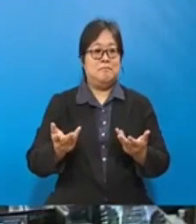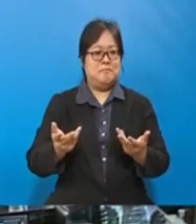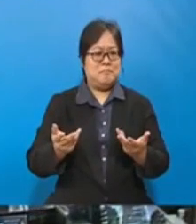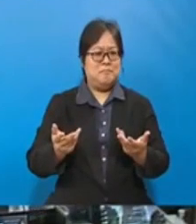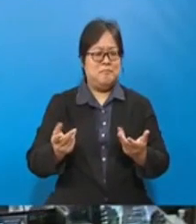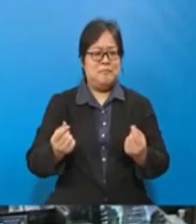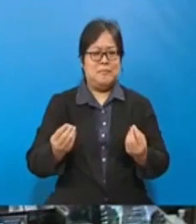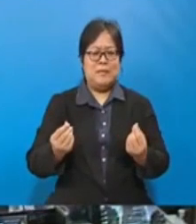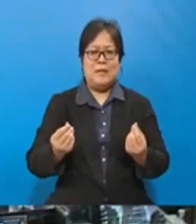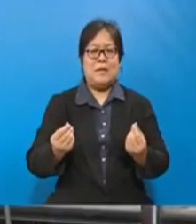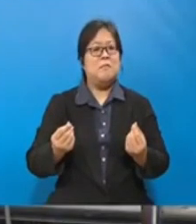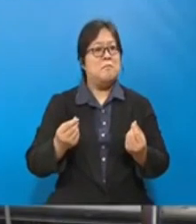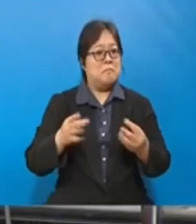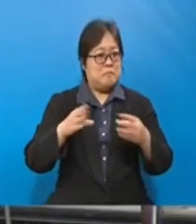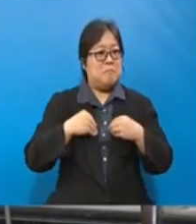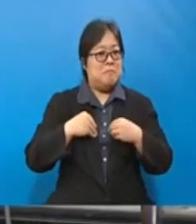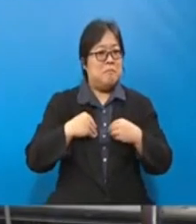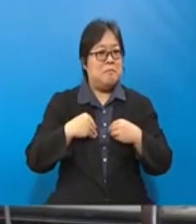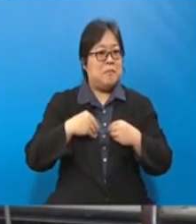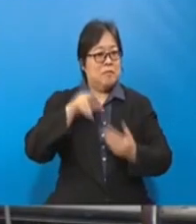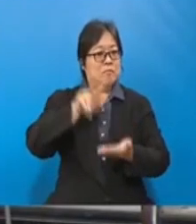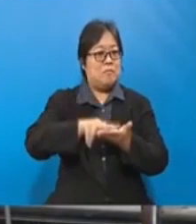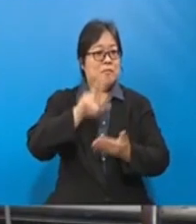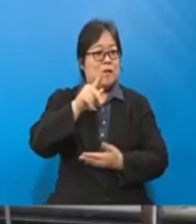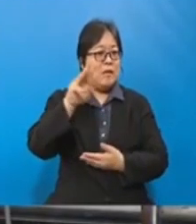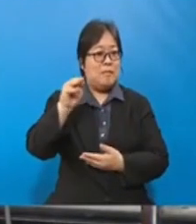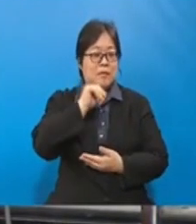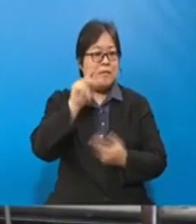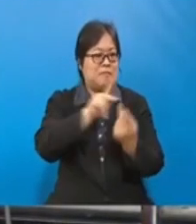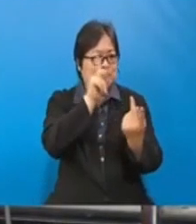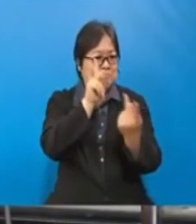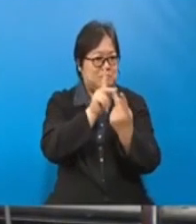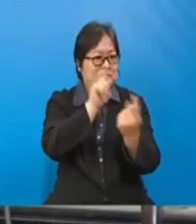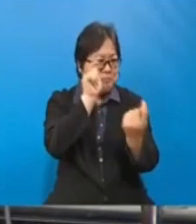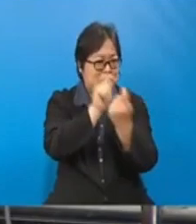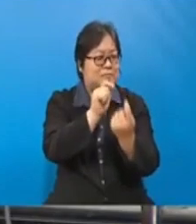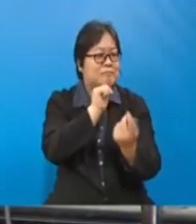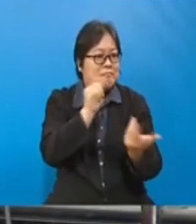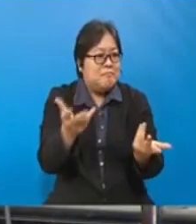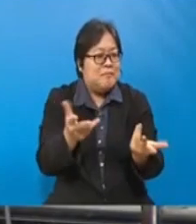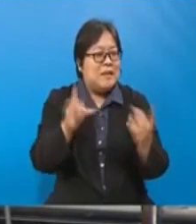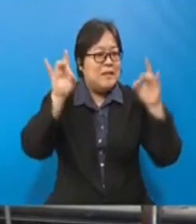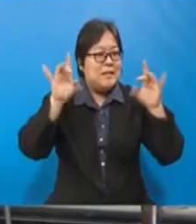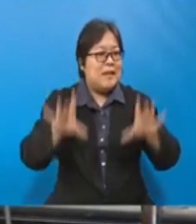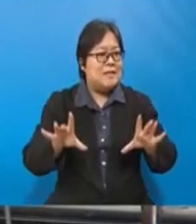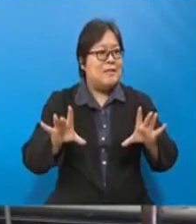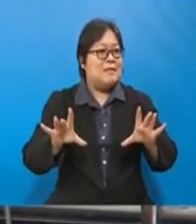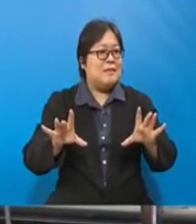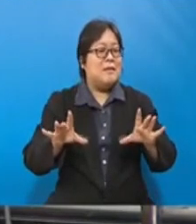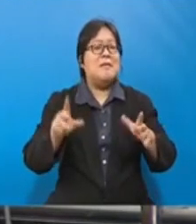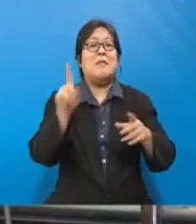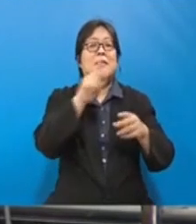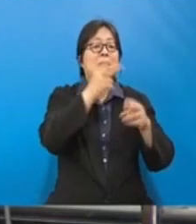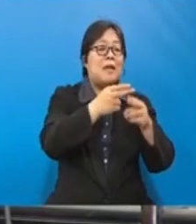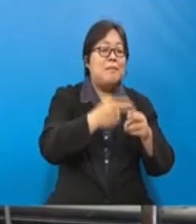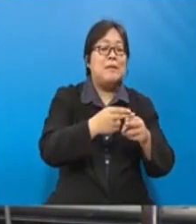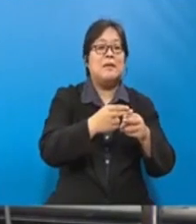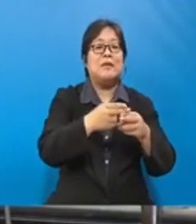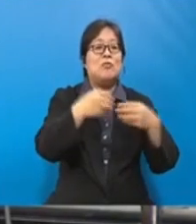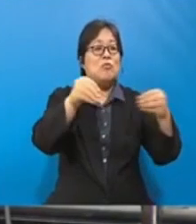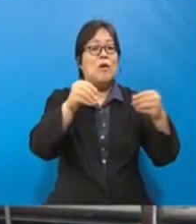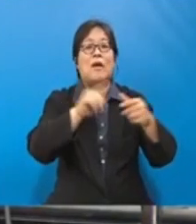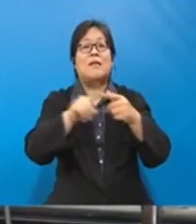mendapat perakuan daripada pihak KKM dari sudut ketepatannya dalam mana-mana brand ataupun mana-mana yang